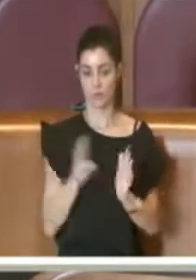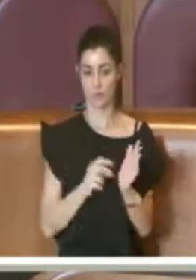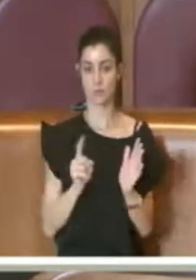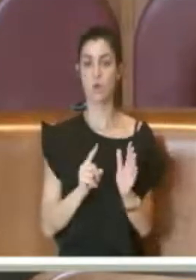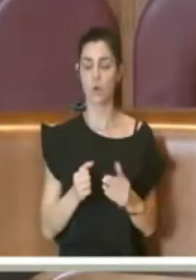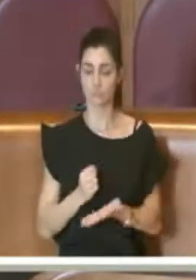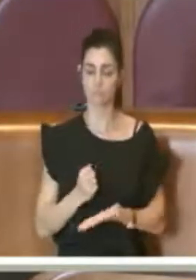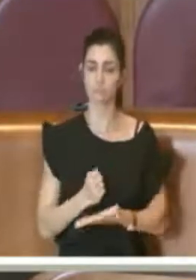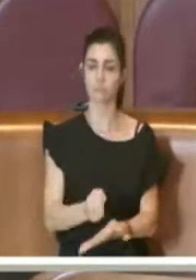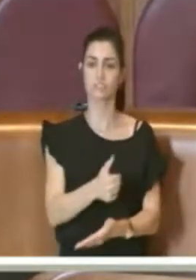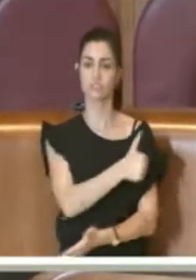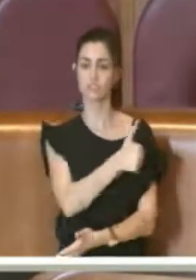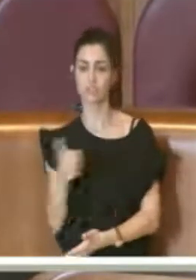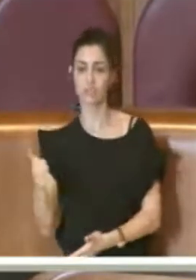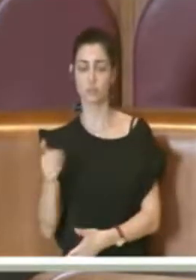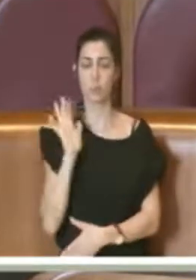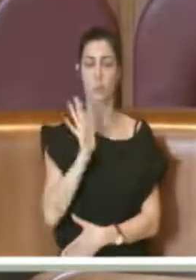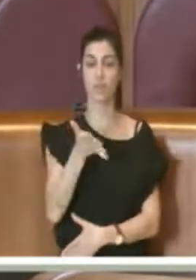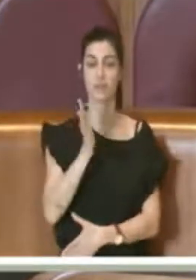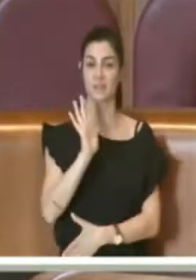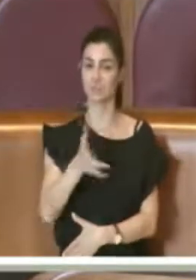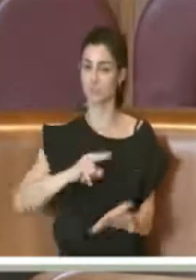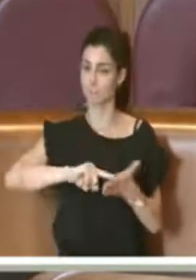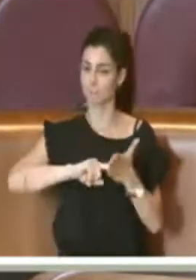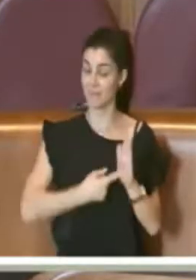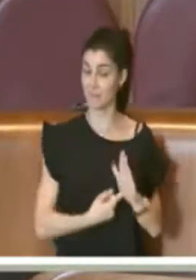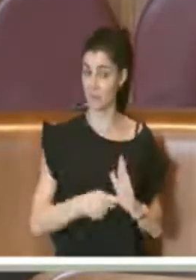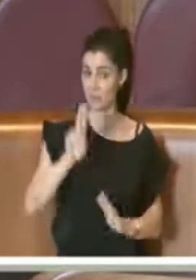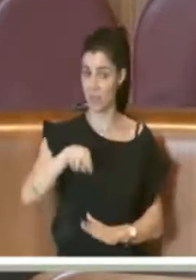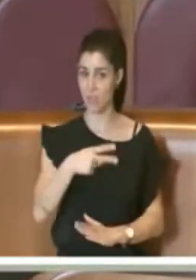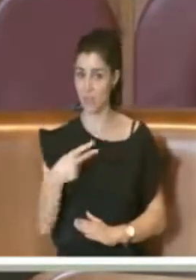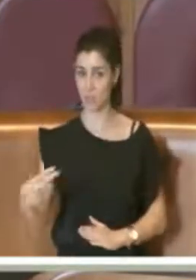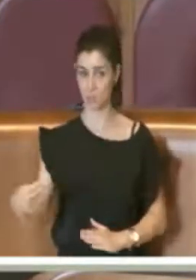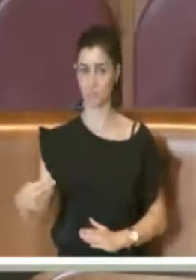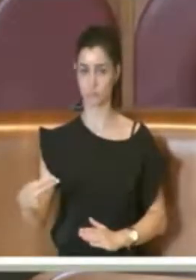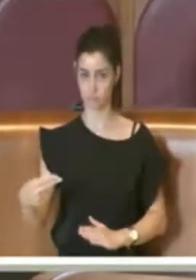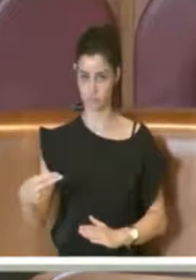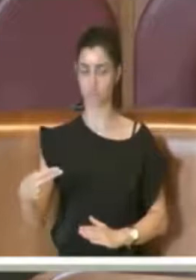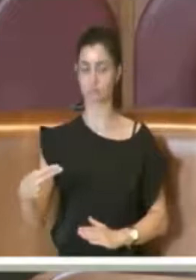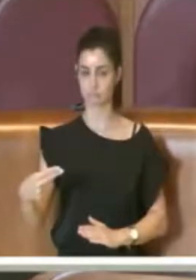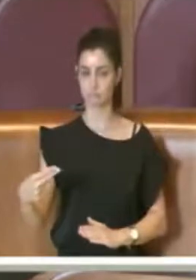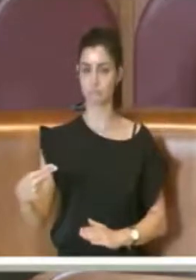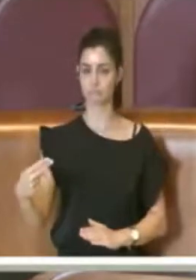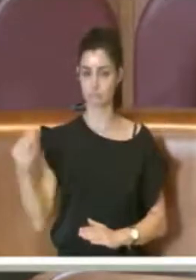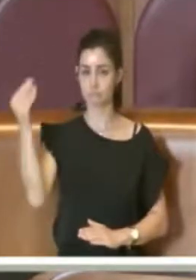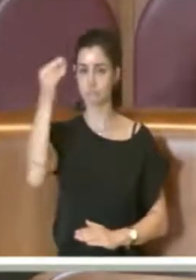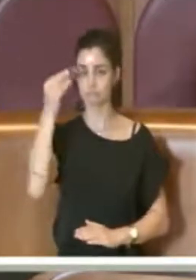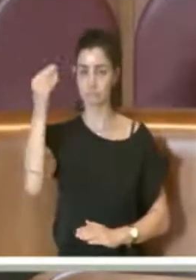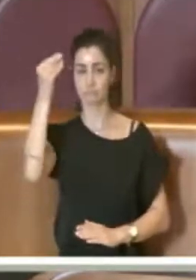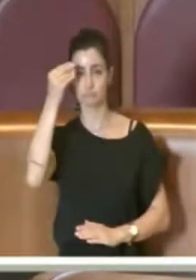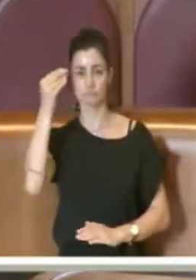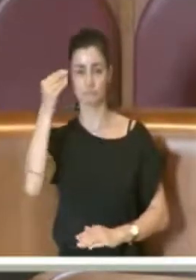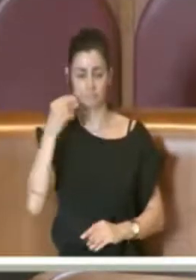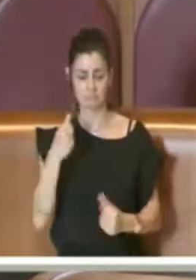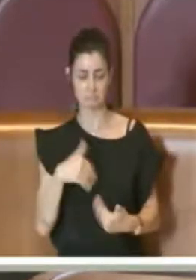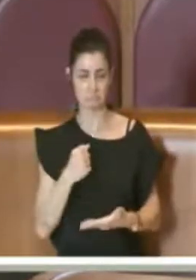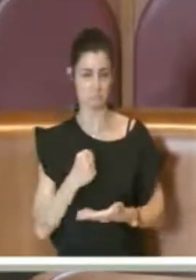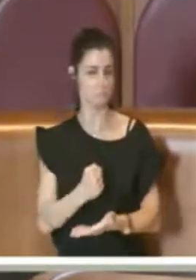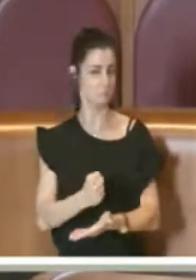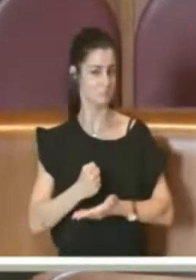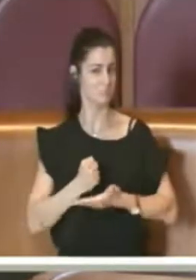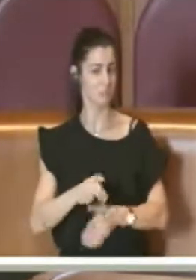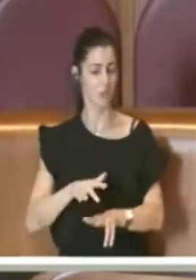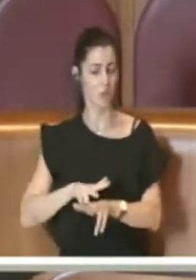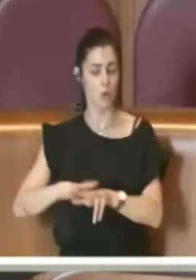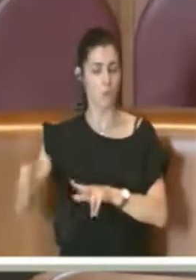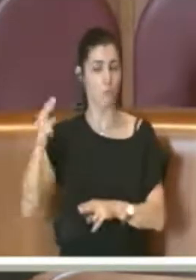115 milioni di euro, 115 milioni di euro, pensi su quanta quota parte del Comune di